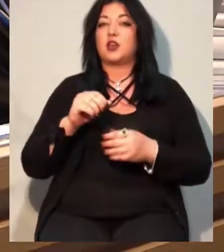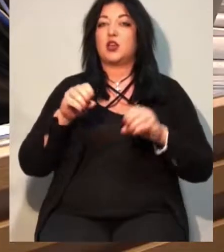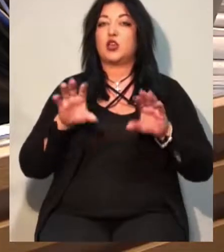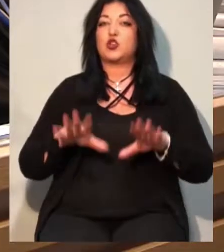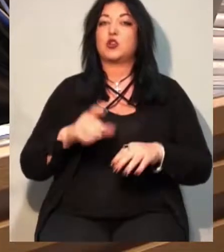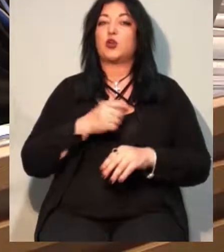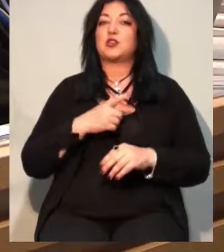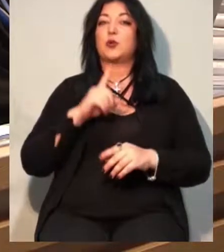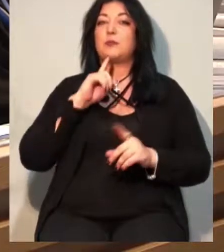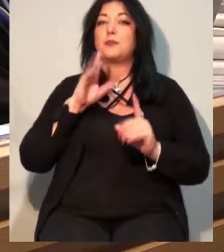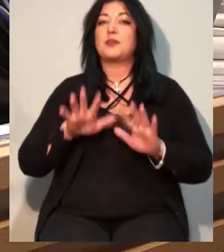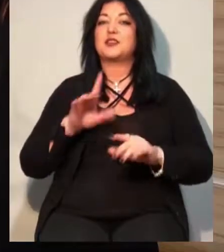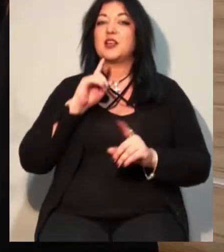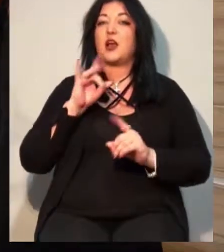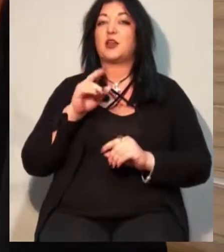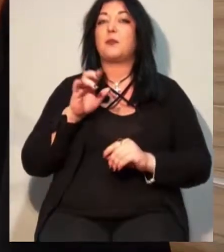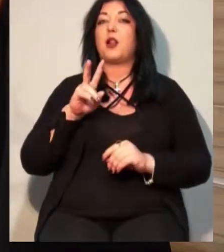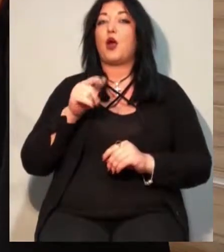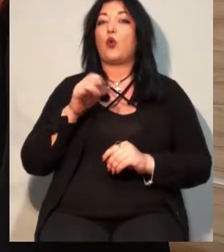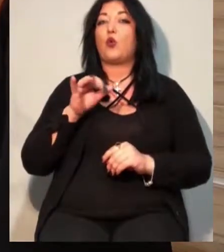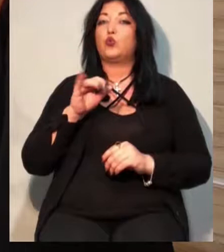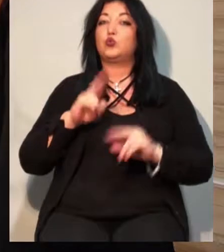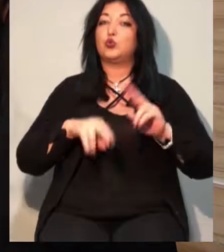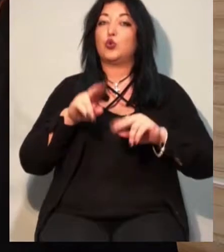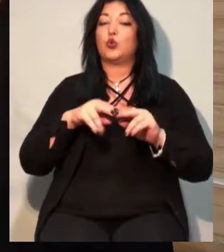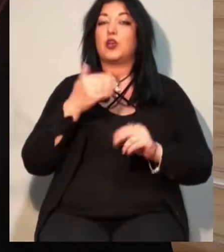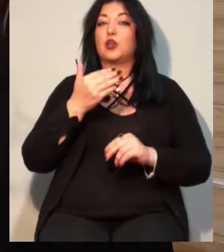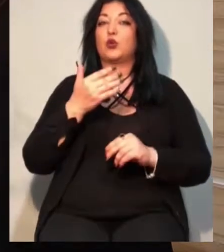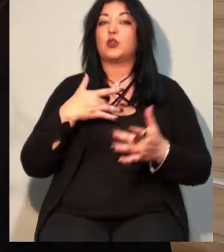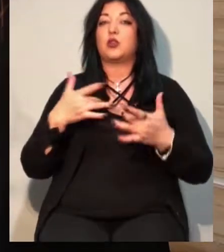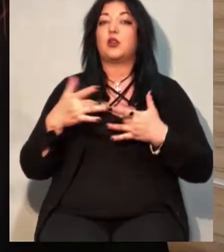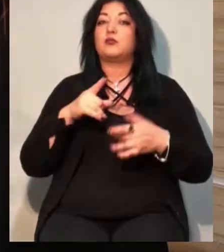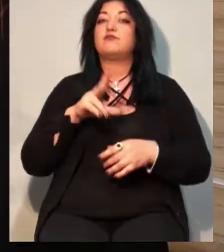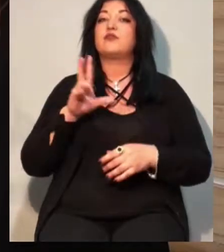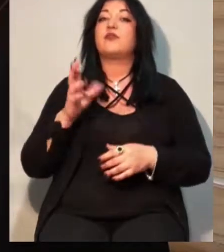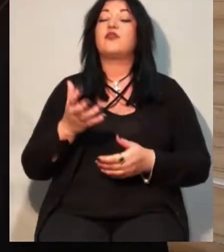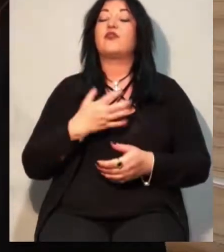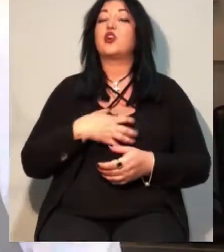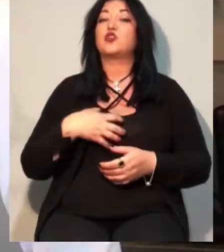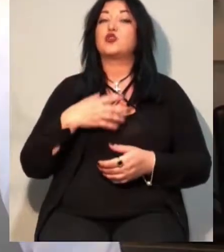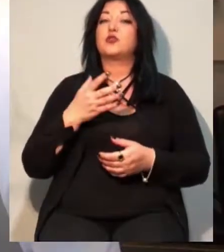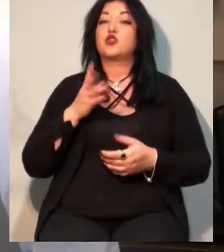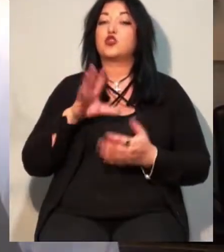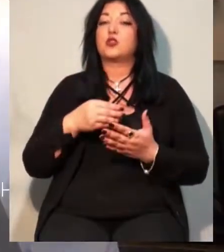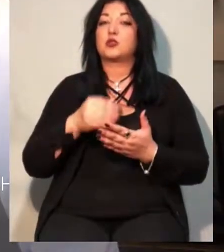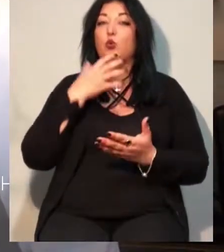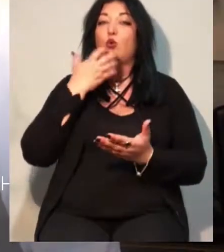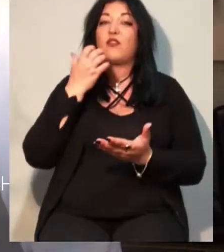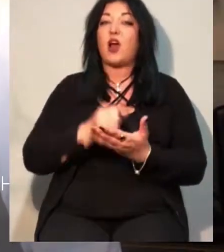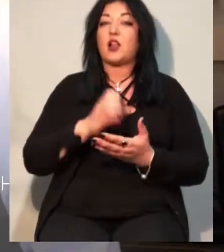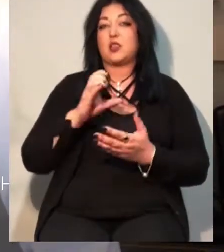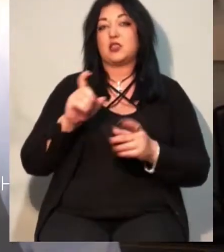затвердження проєкту благоустрою літнього театру. Позивачі вважають, проєкт благоустрою ухвалено з порушеннями. Ми вважаємо